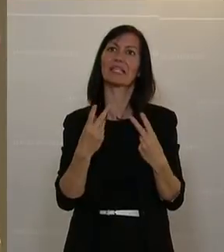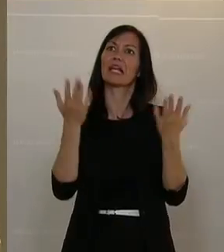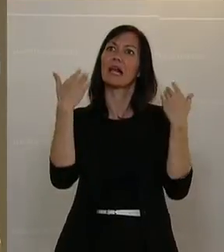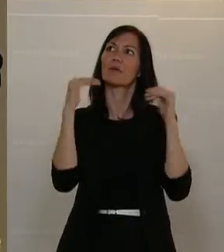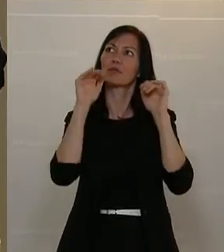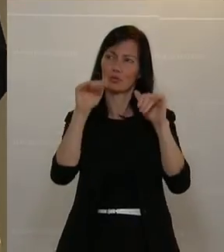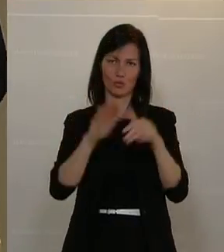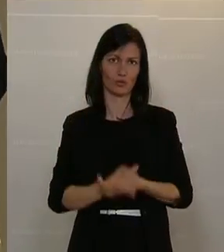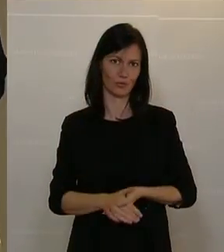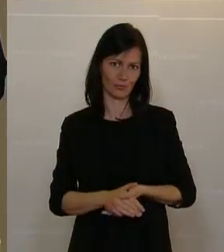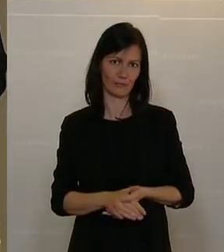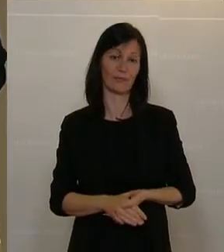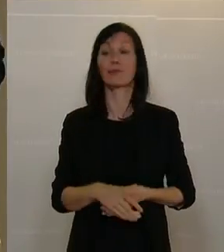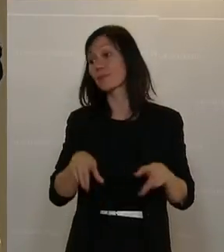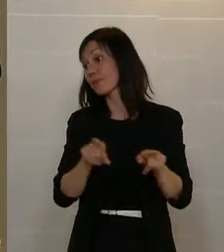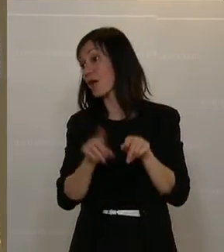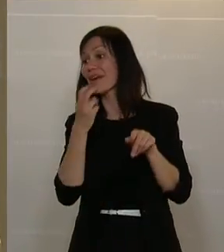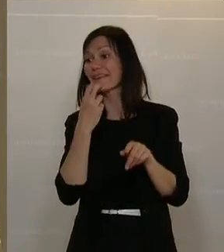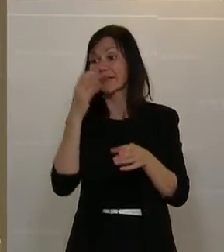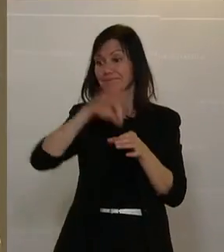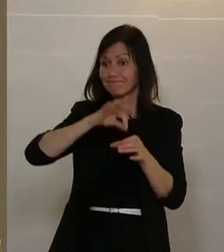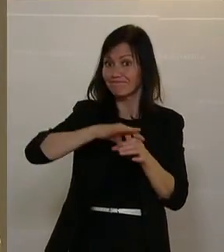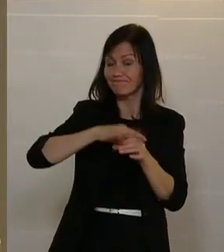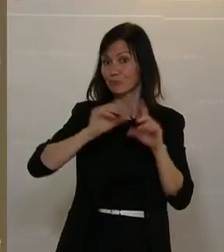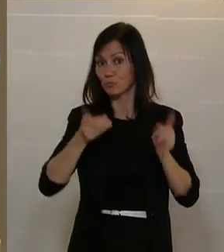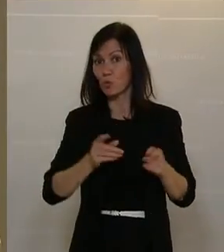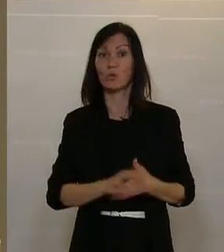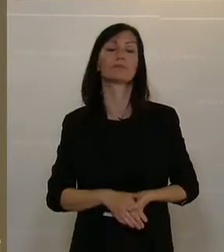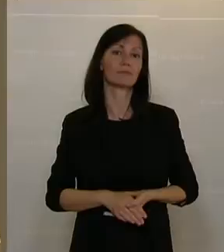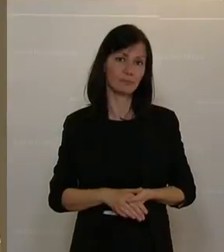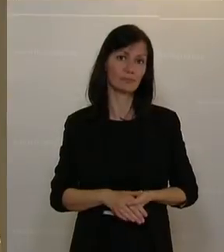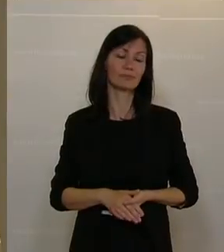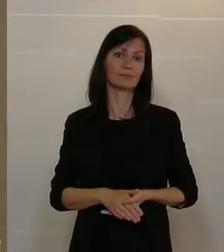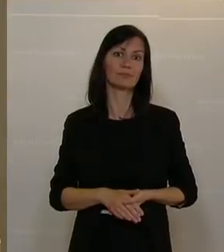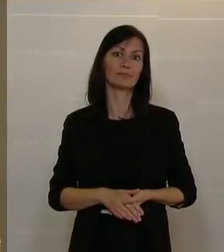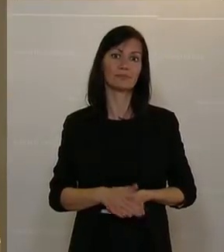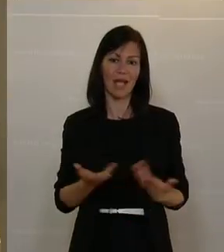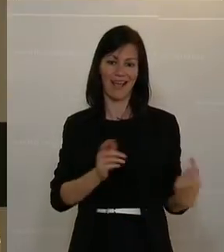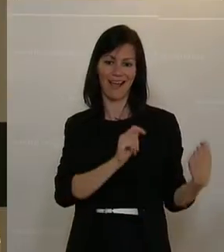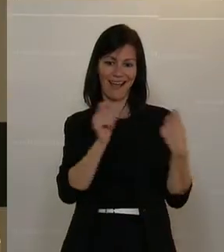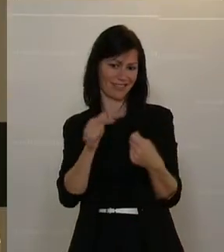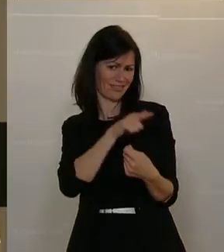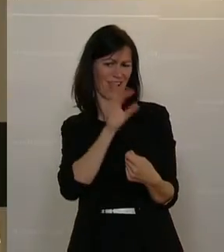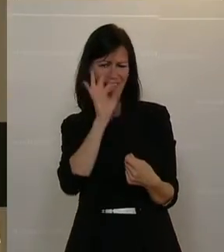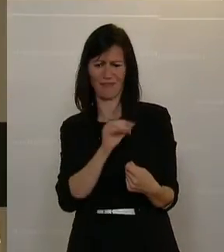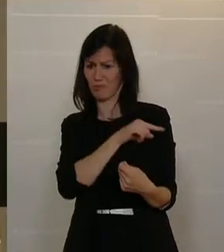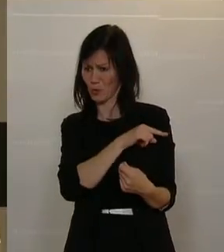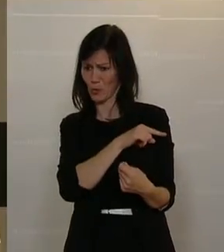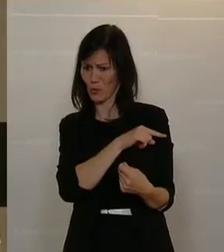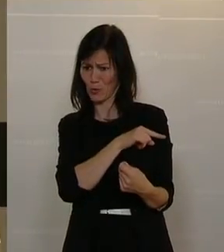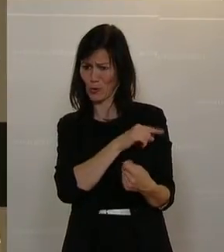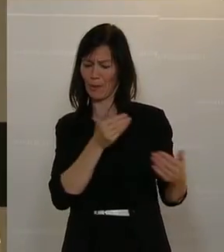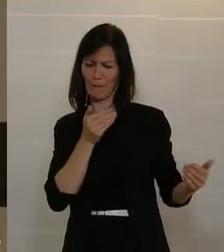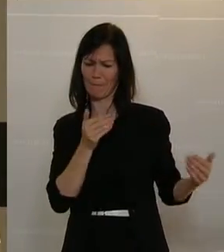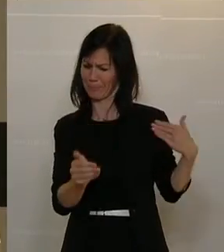Klimaschutz, in Richtung geringeren Energieverbrauch und abschließend zum Antrag der FPÖ. Wir unterscheiden